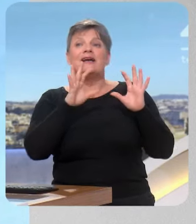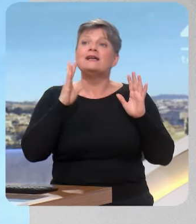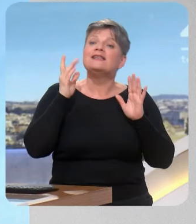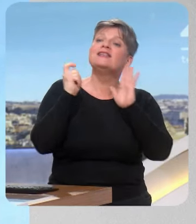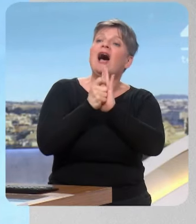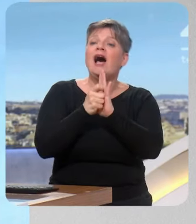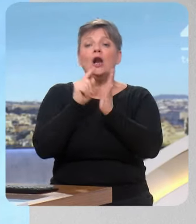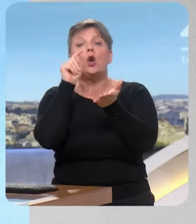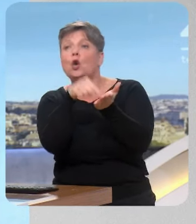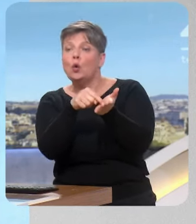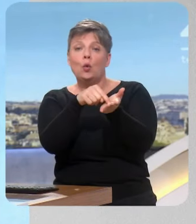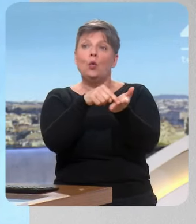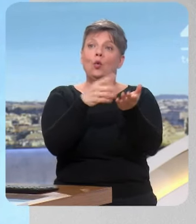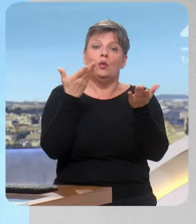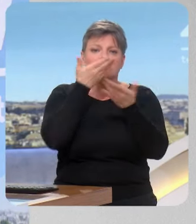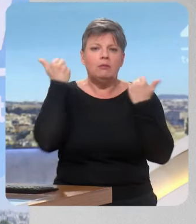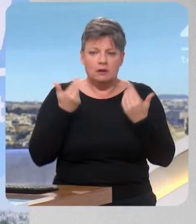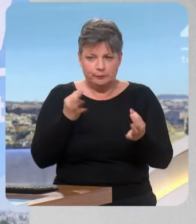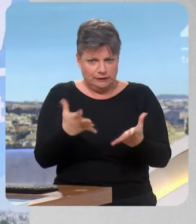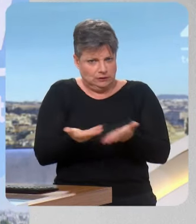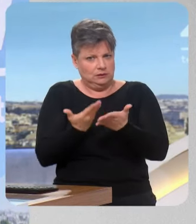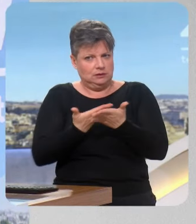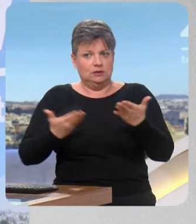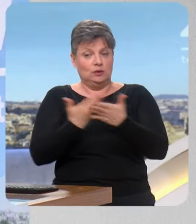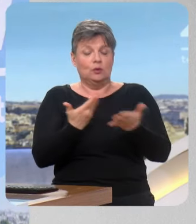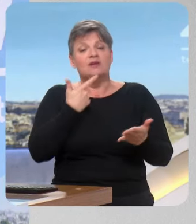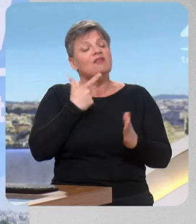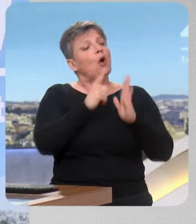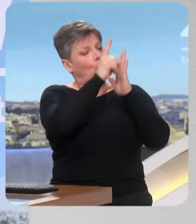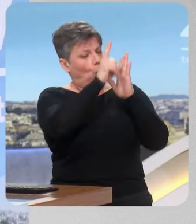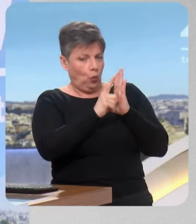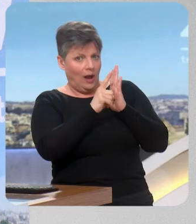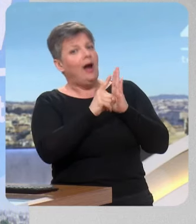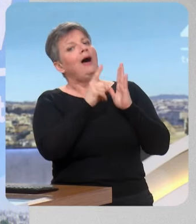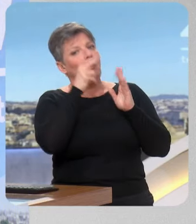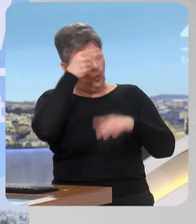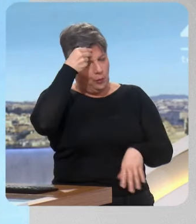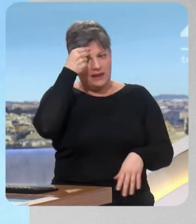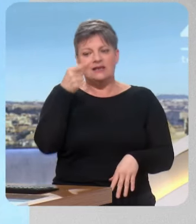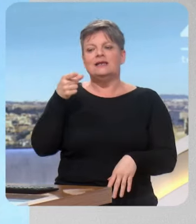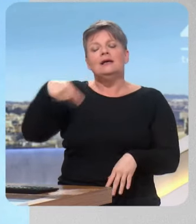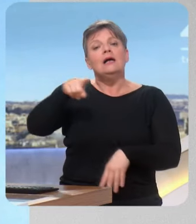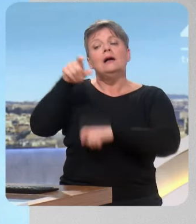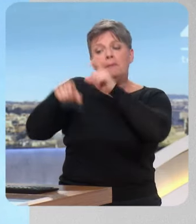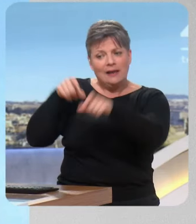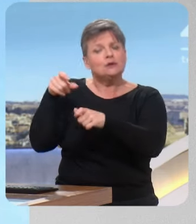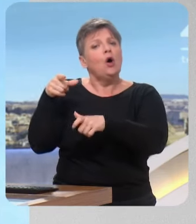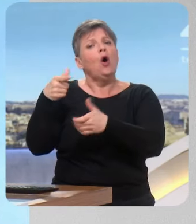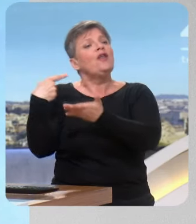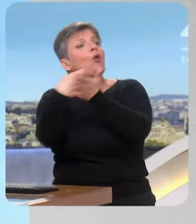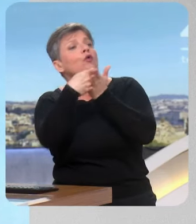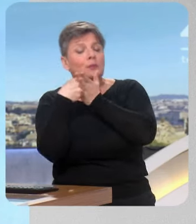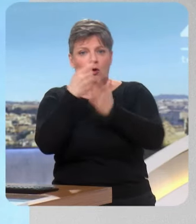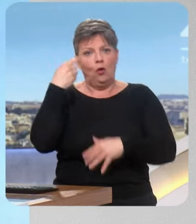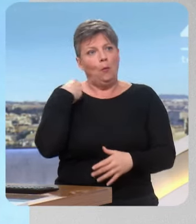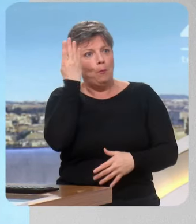ou le lieu des JO. Donc je pense que le législateur a compris que le consommateur attendait de la transparence. Je pense que c'est un devoir.